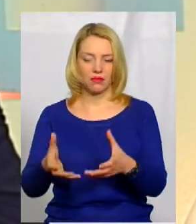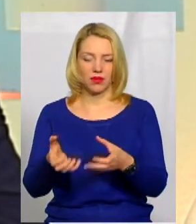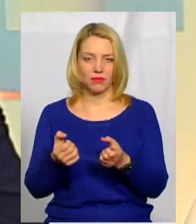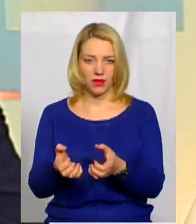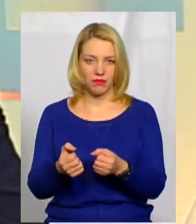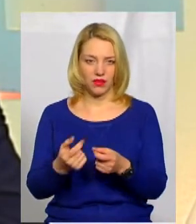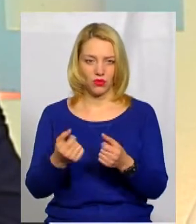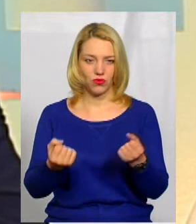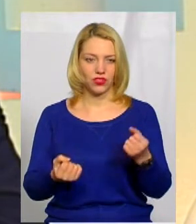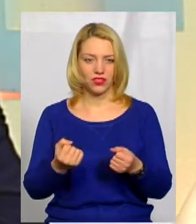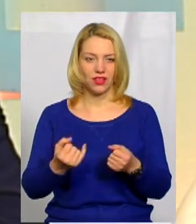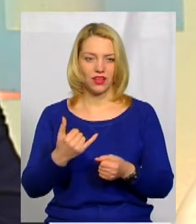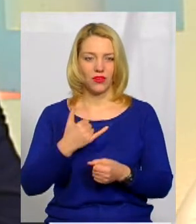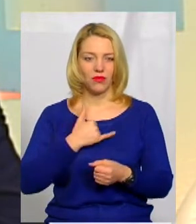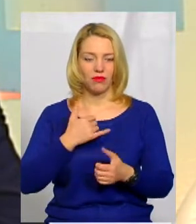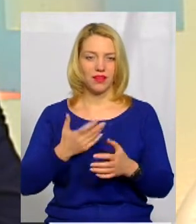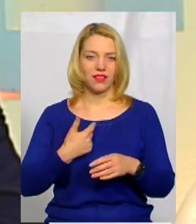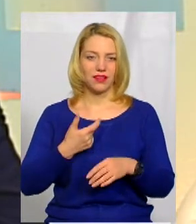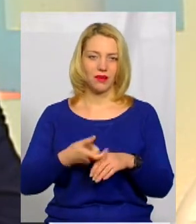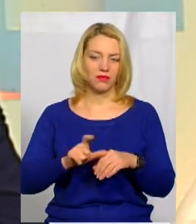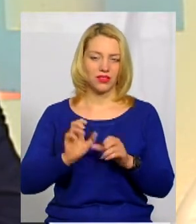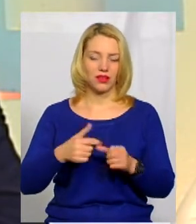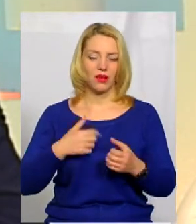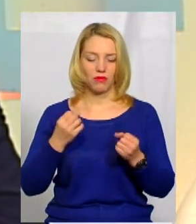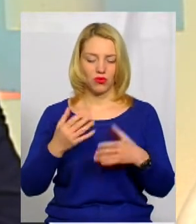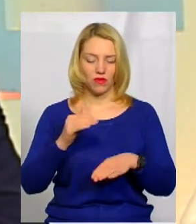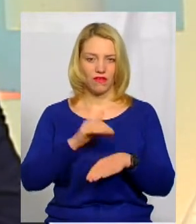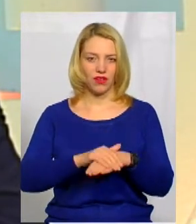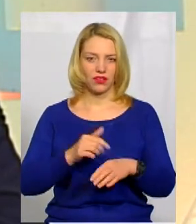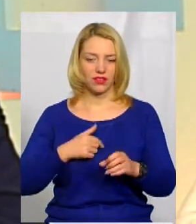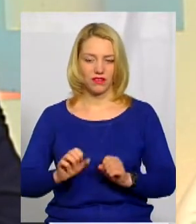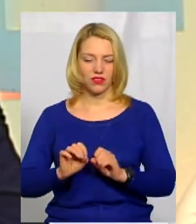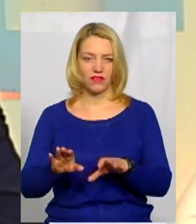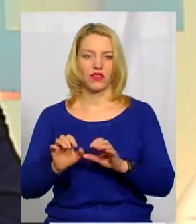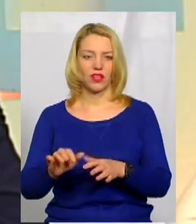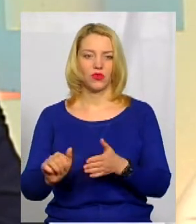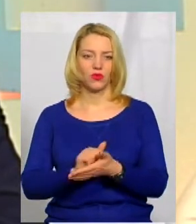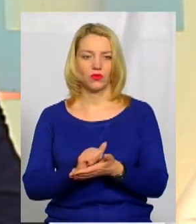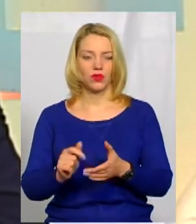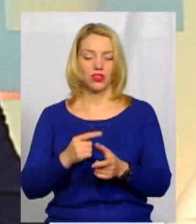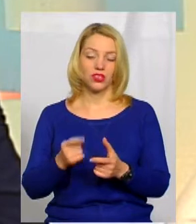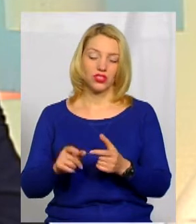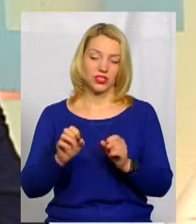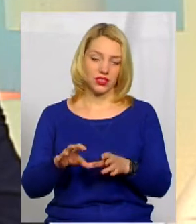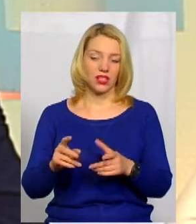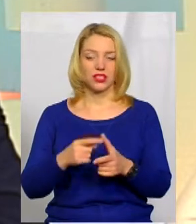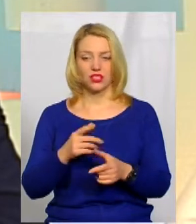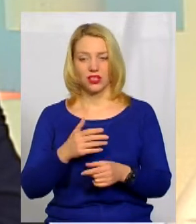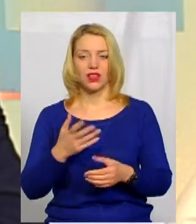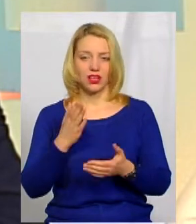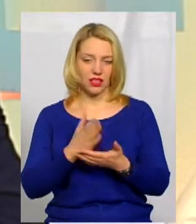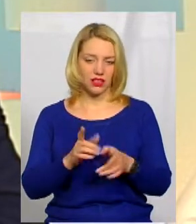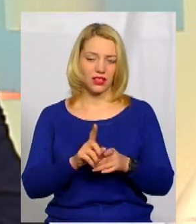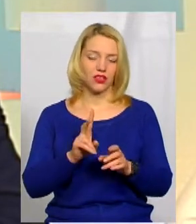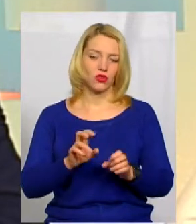приймає ці водіння. в мене більш я видаю вже по факту, чи здали, чи не здали. Але, звичайно, є такі,